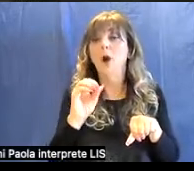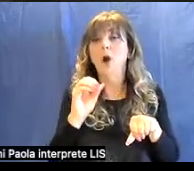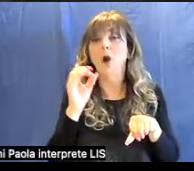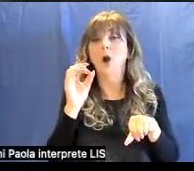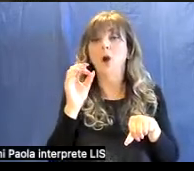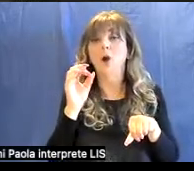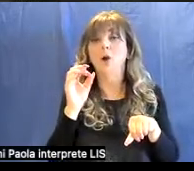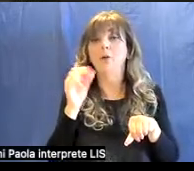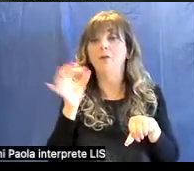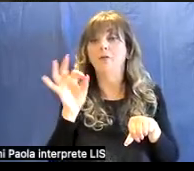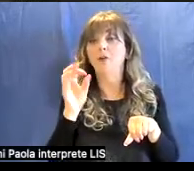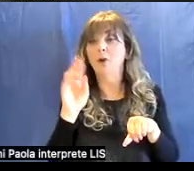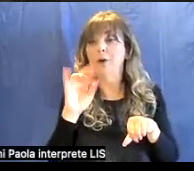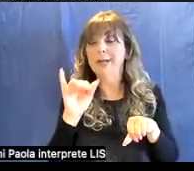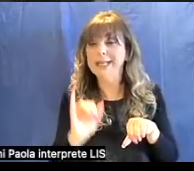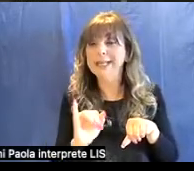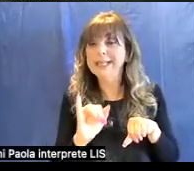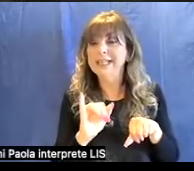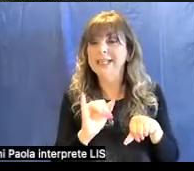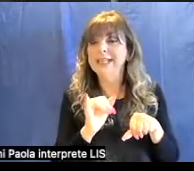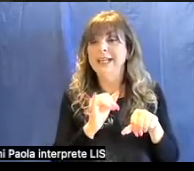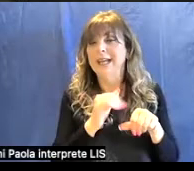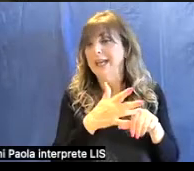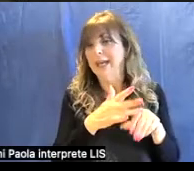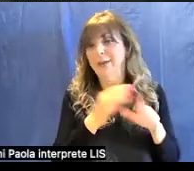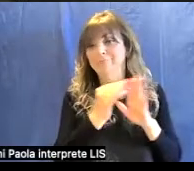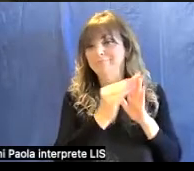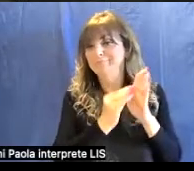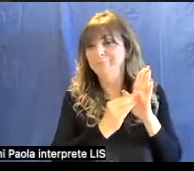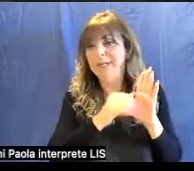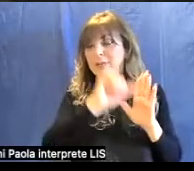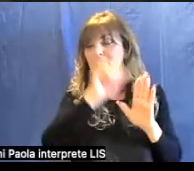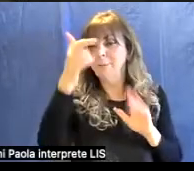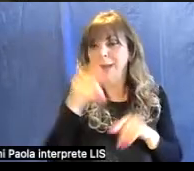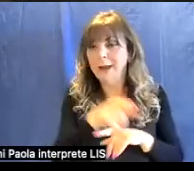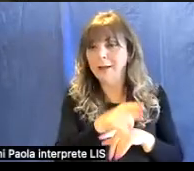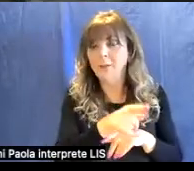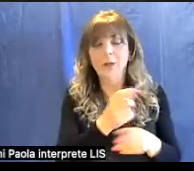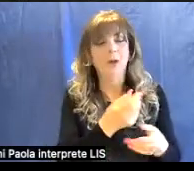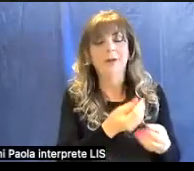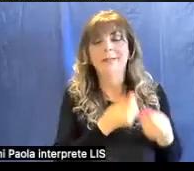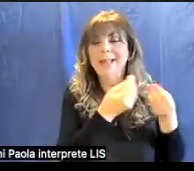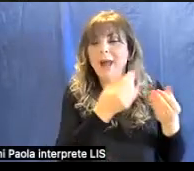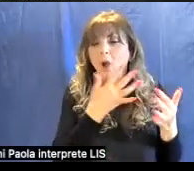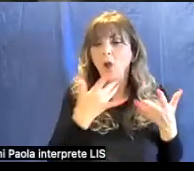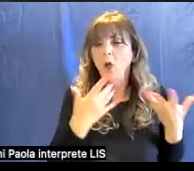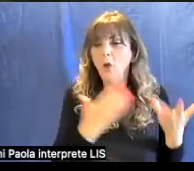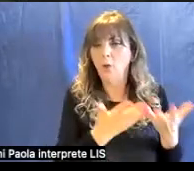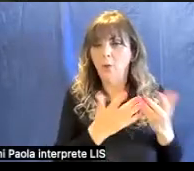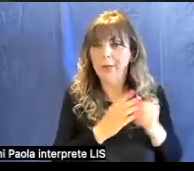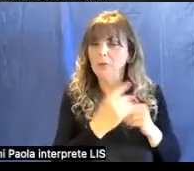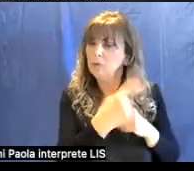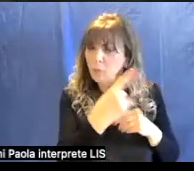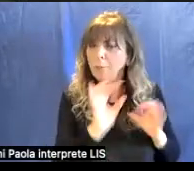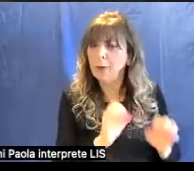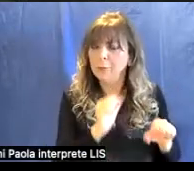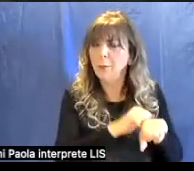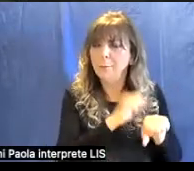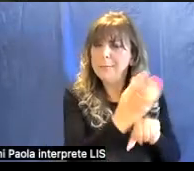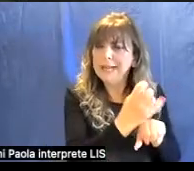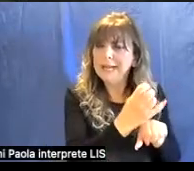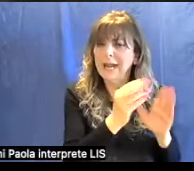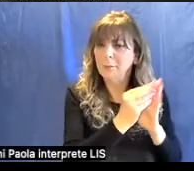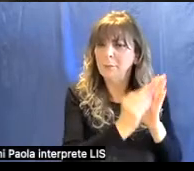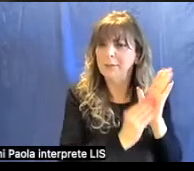minerale. Cos'è un ione cromoforo? È un ione che genera un colore sostanzialmente. Nel secondo caso,